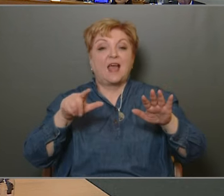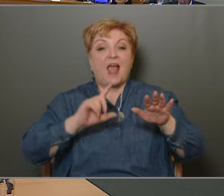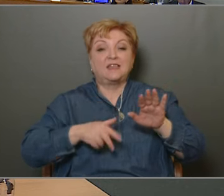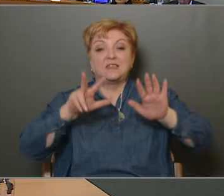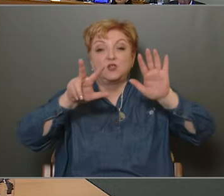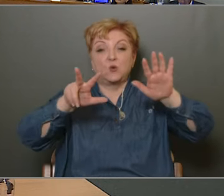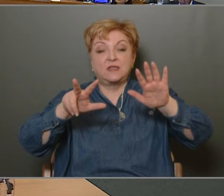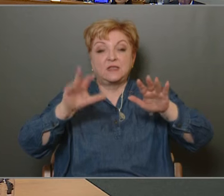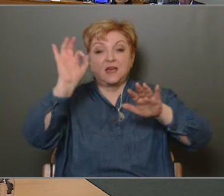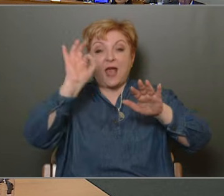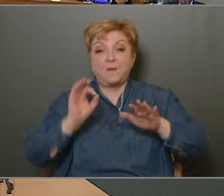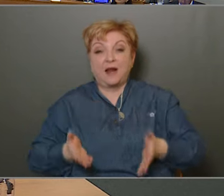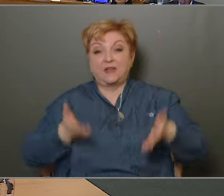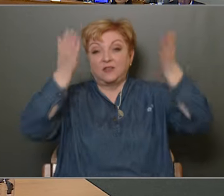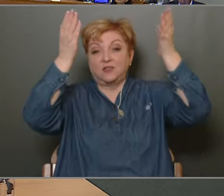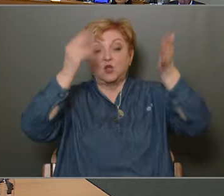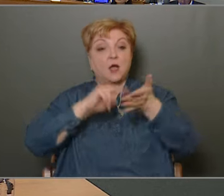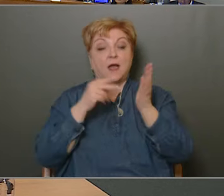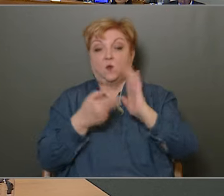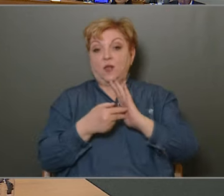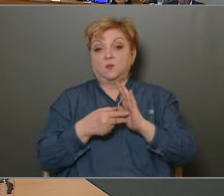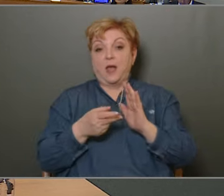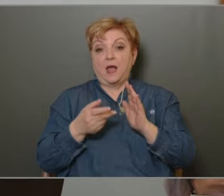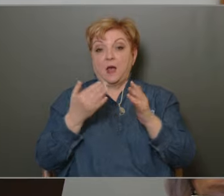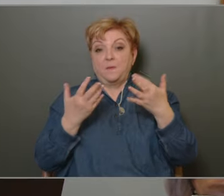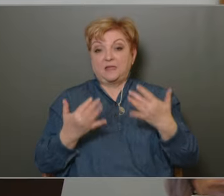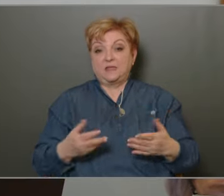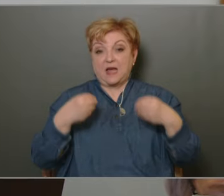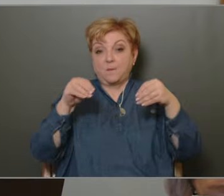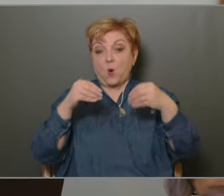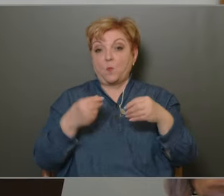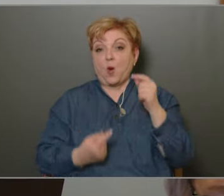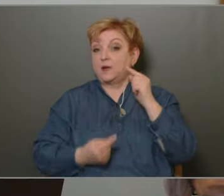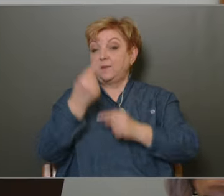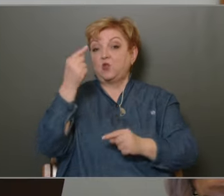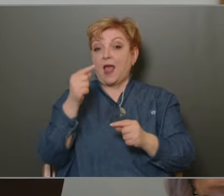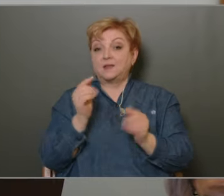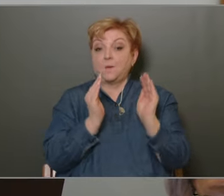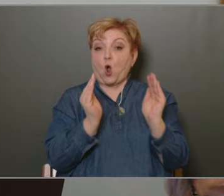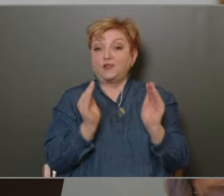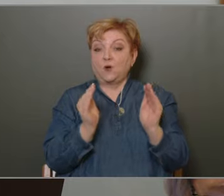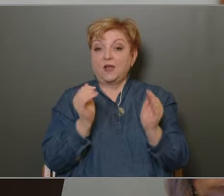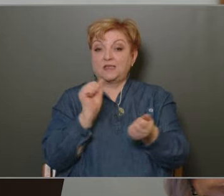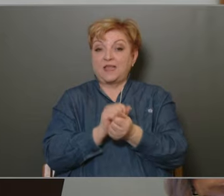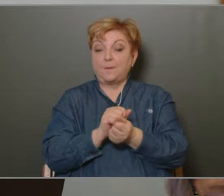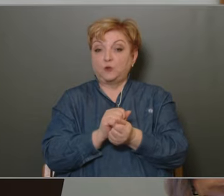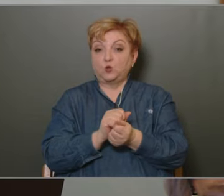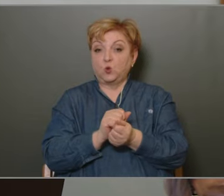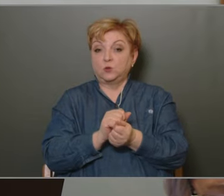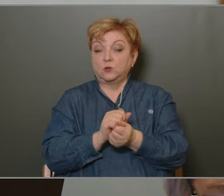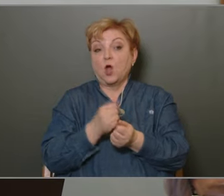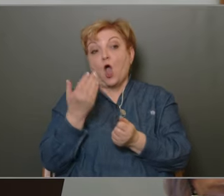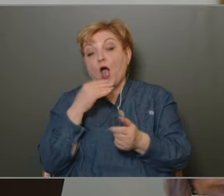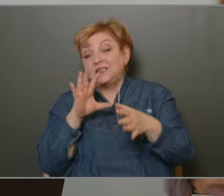tapasztaltak A kerületi beszámolóban nem találtam erre a bűncselekmény kategóriára számadatot Ha